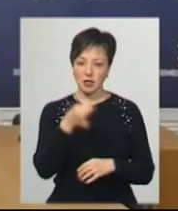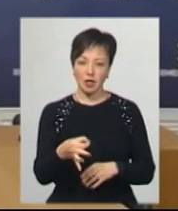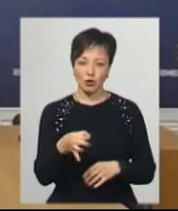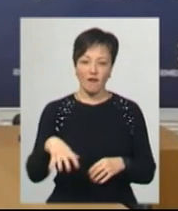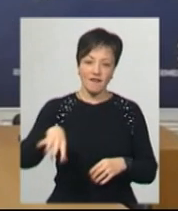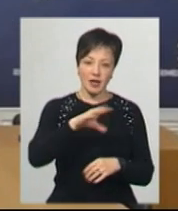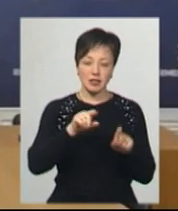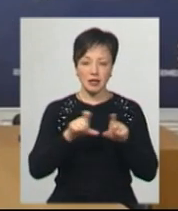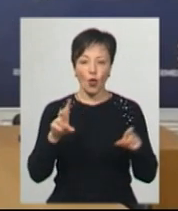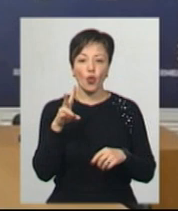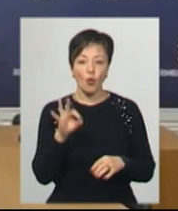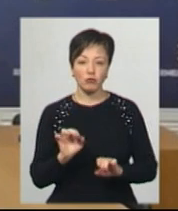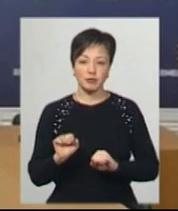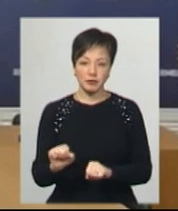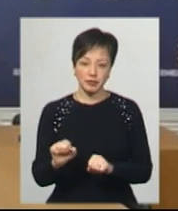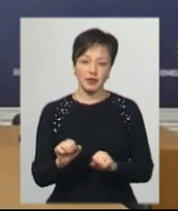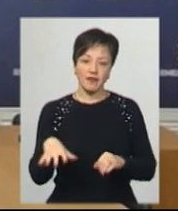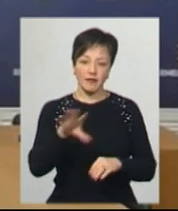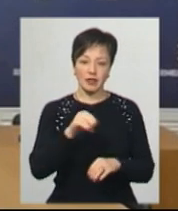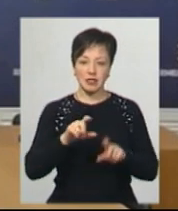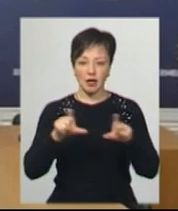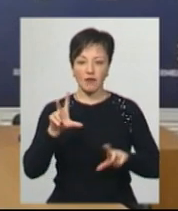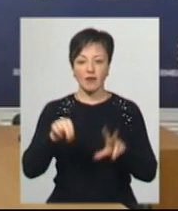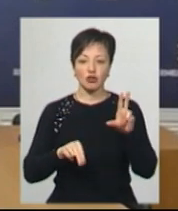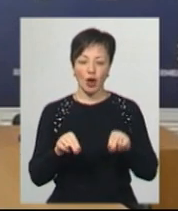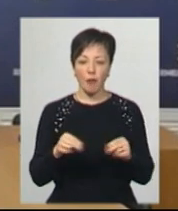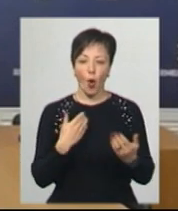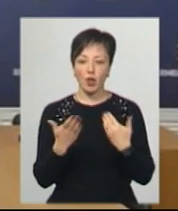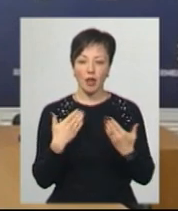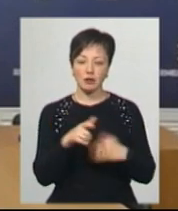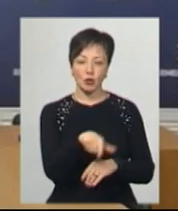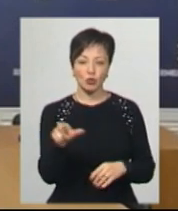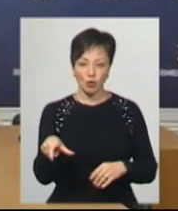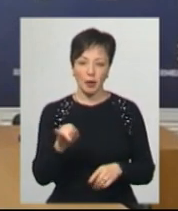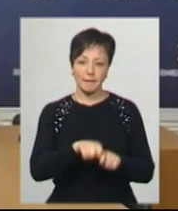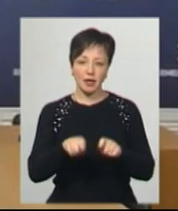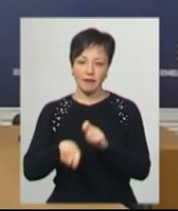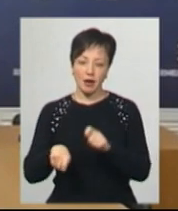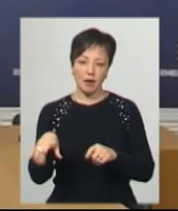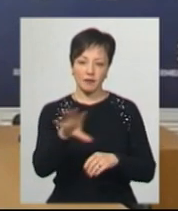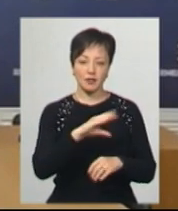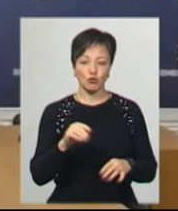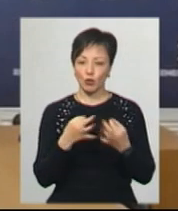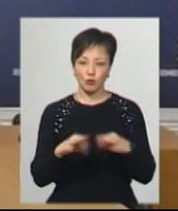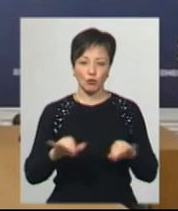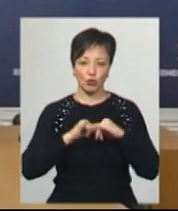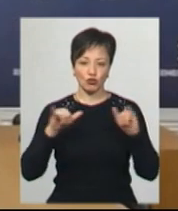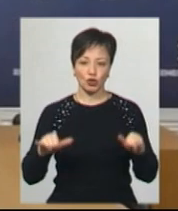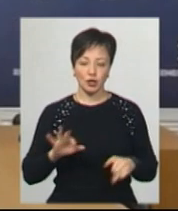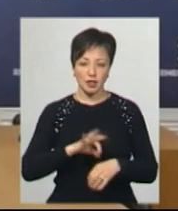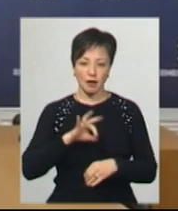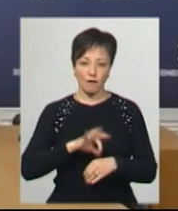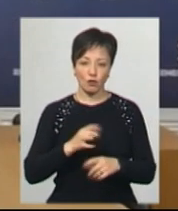що весь заклад, але для перестраховки ми сьогодні весь заклад вважаємо контактними особами і відпрацьовуємо весь заклад, щоб не допустити поширення